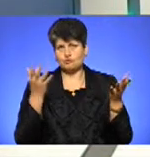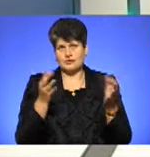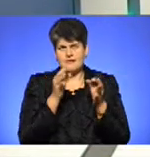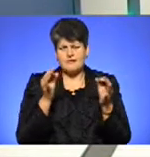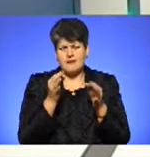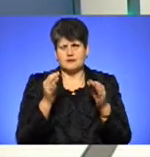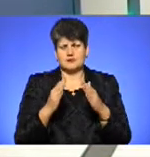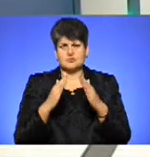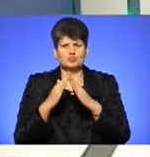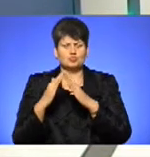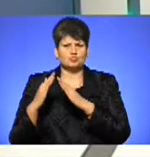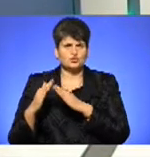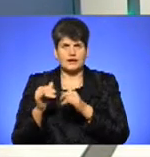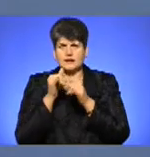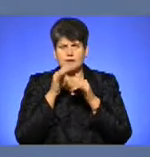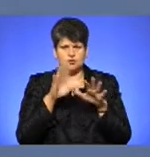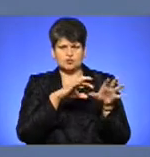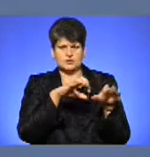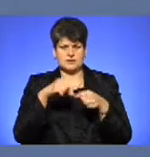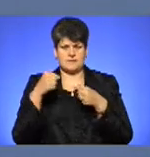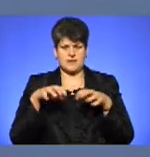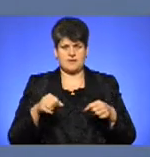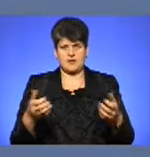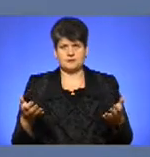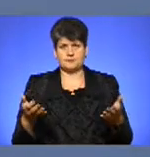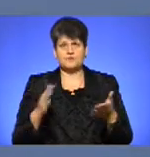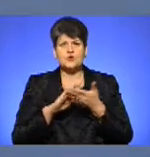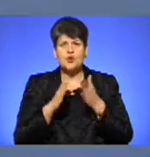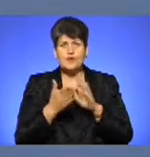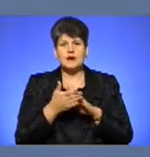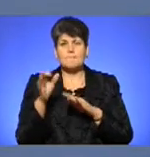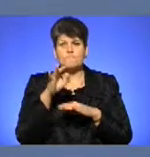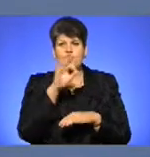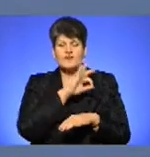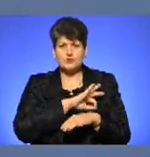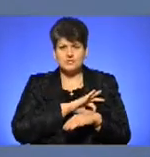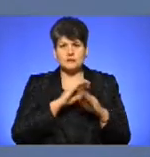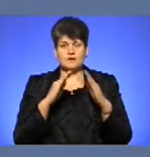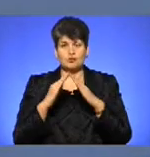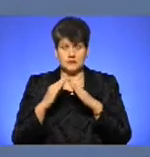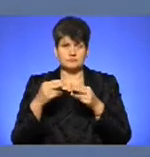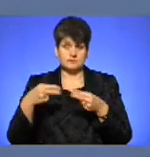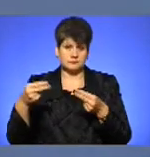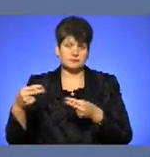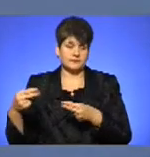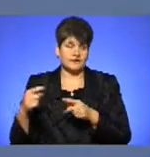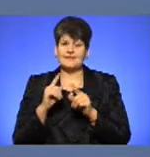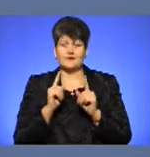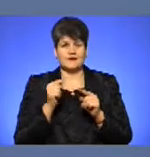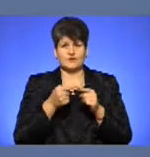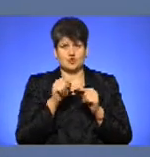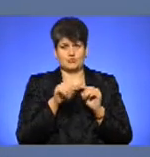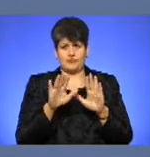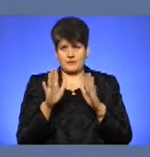споруда, жодна споруда не може бути виведена із власності. Договори про використання будівель укладаються, і не тільки в цьому випадку,